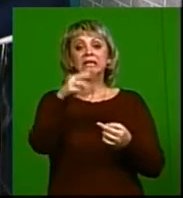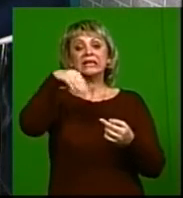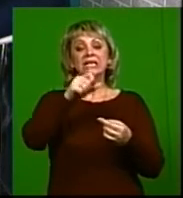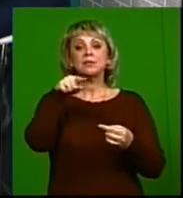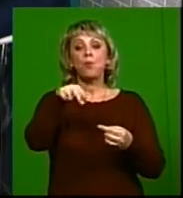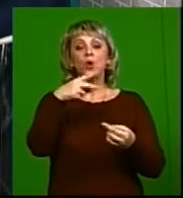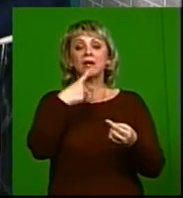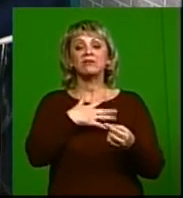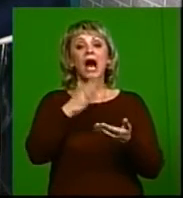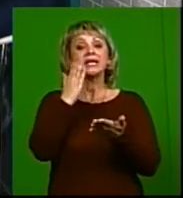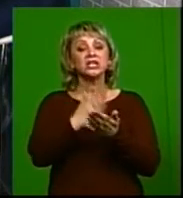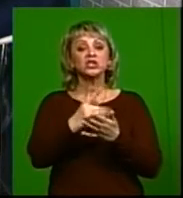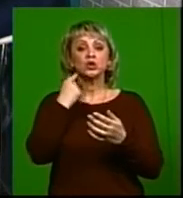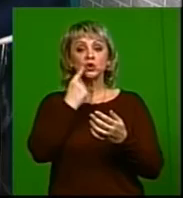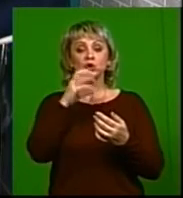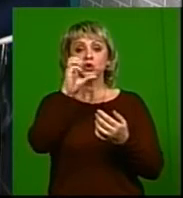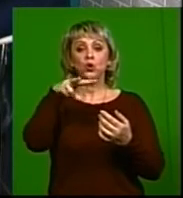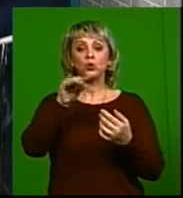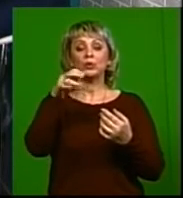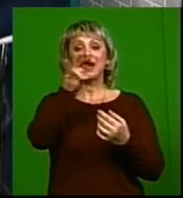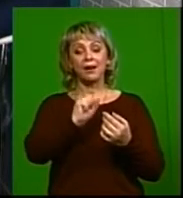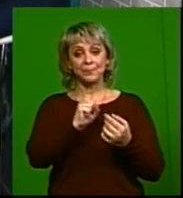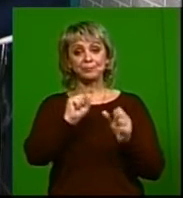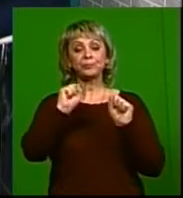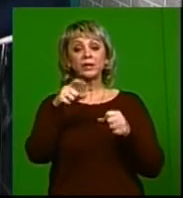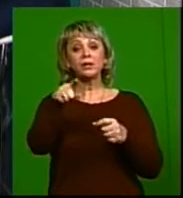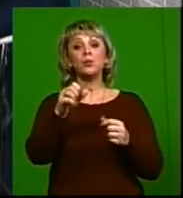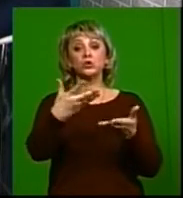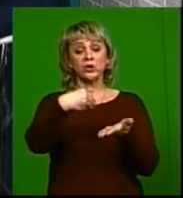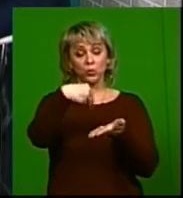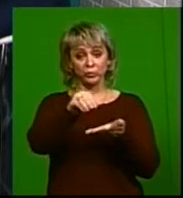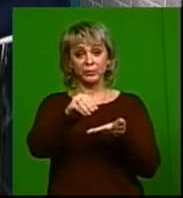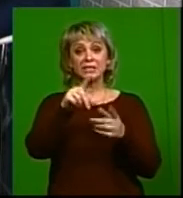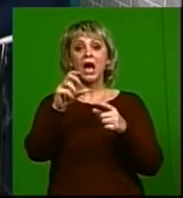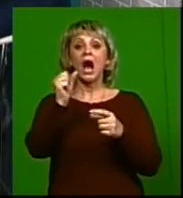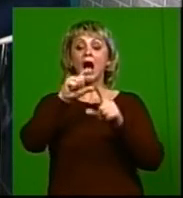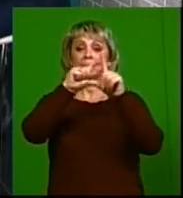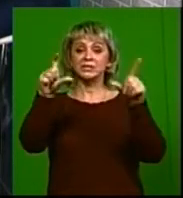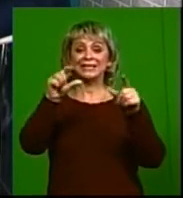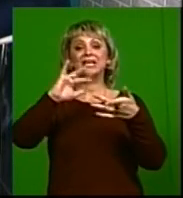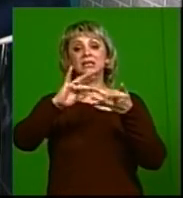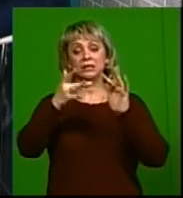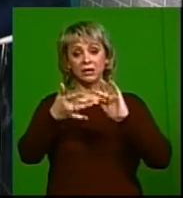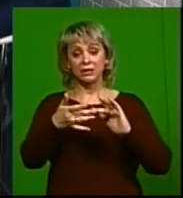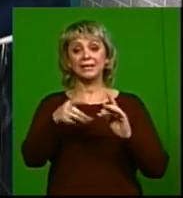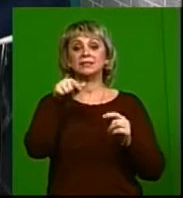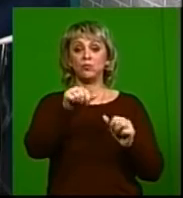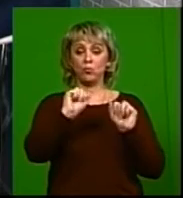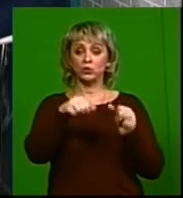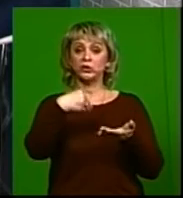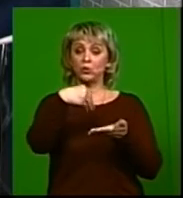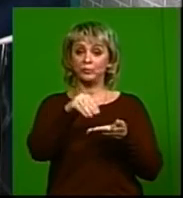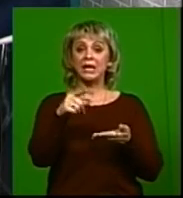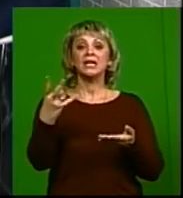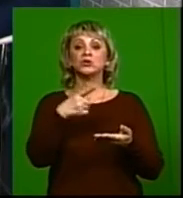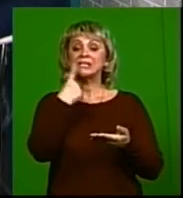крови, а есть экспресс-тесты по слюне, букальные тесты, да. Собственно, их можно приобрести в аптеке или в интернете, но надо